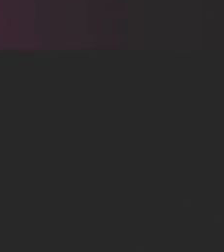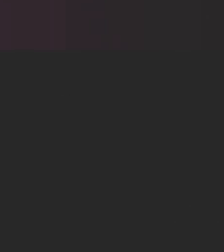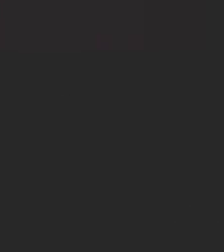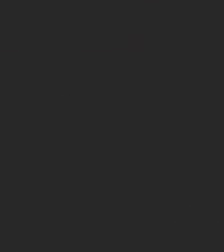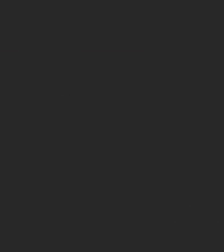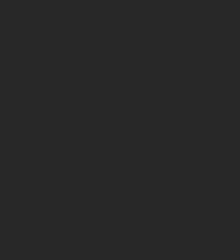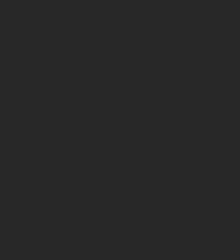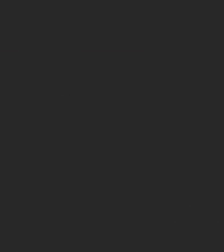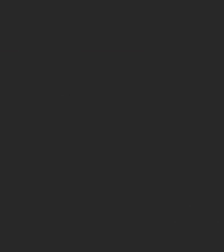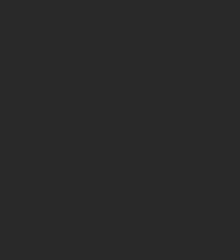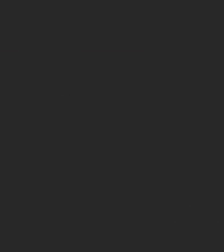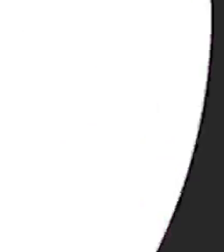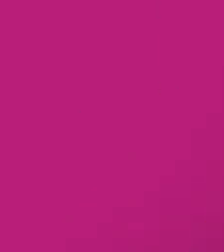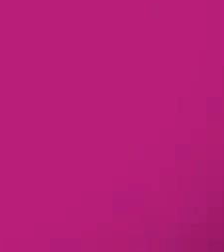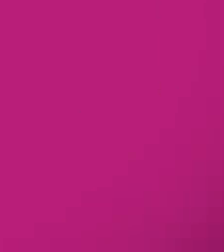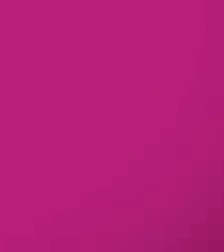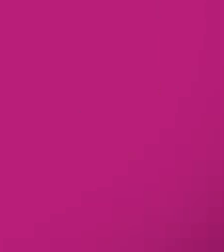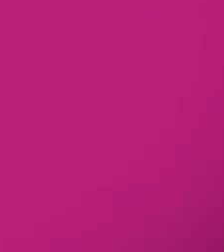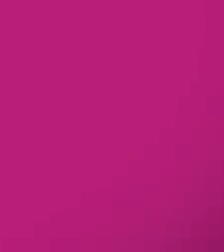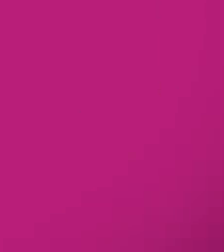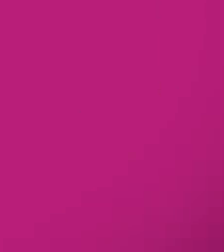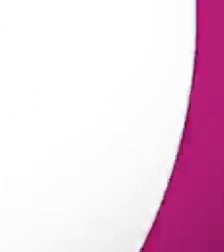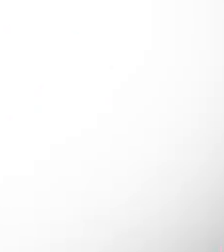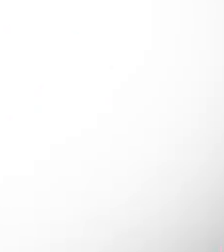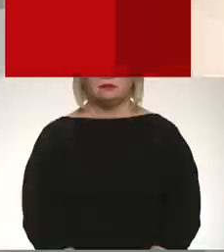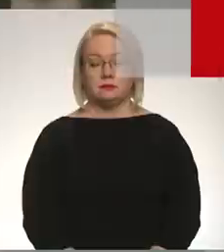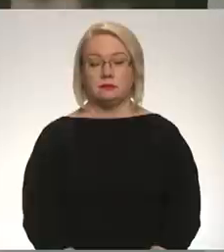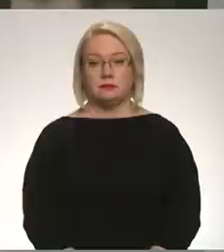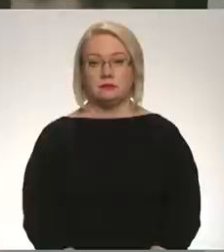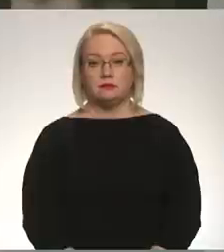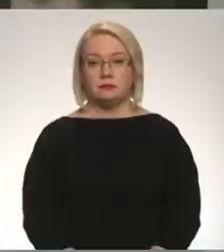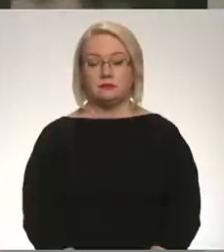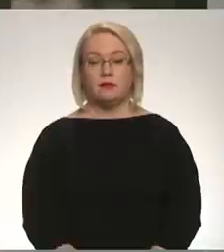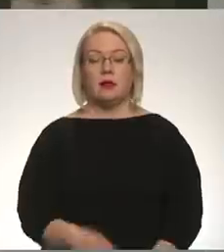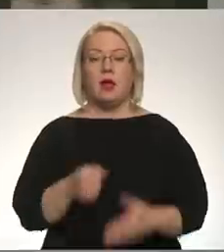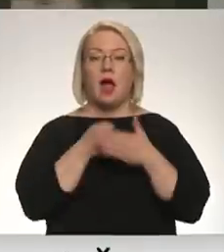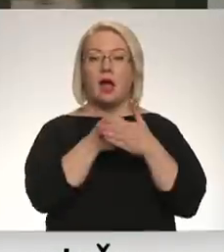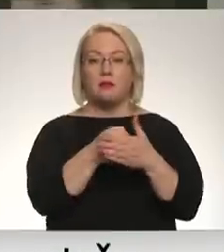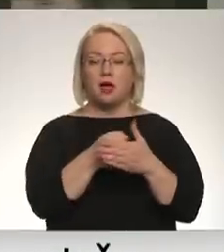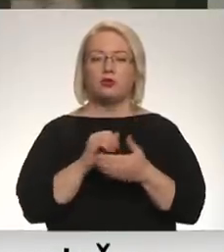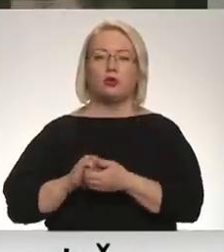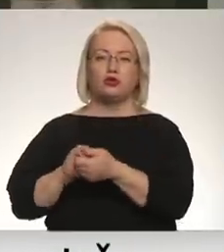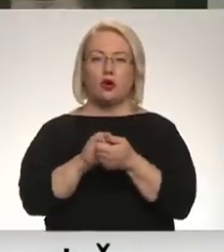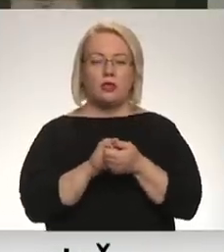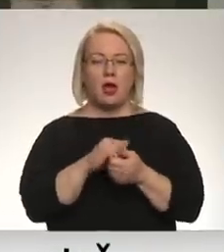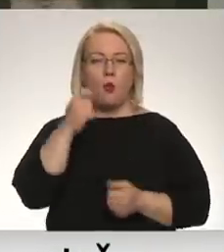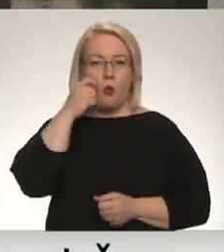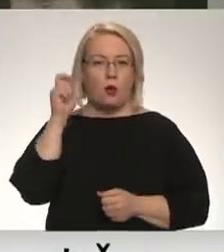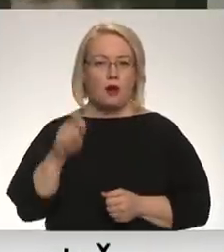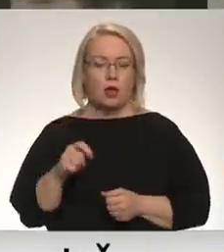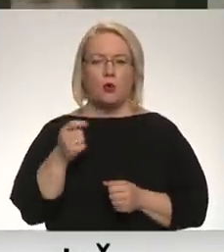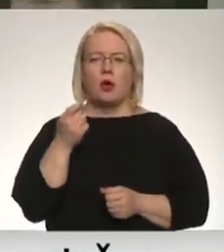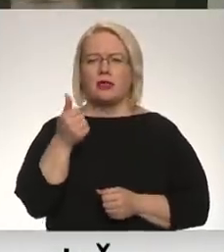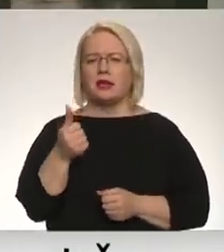Re! Viss ēters ir te! Atbalstot un solderasējoties ar Ukrainu,